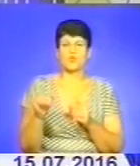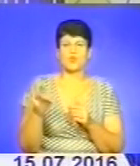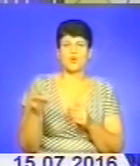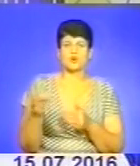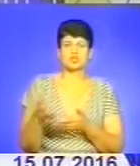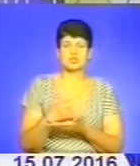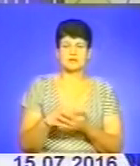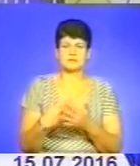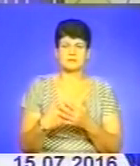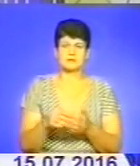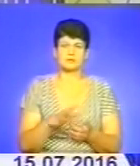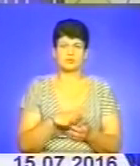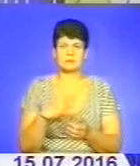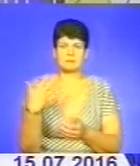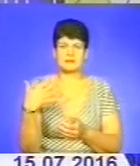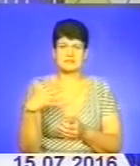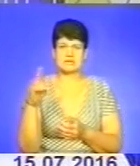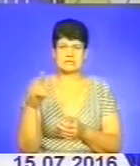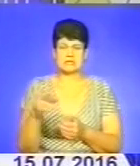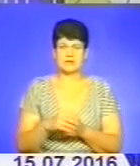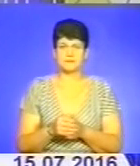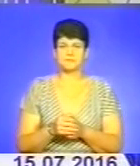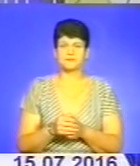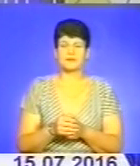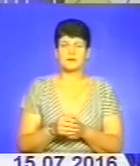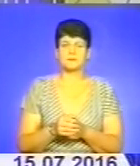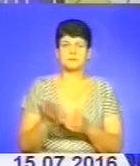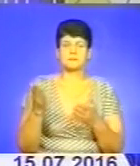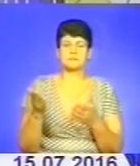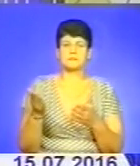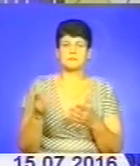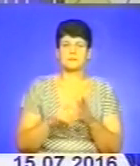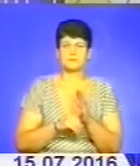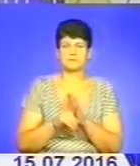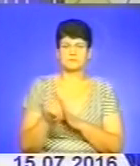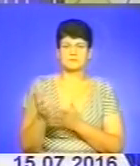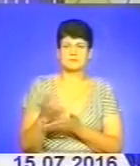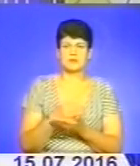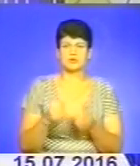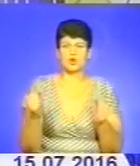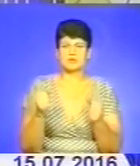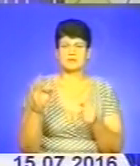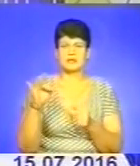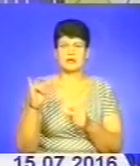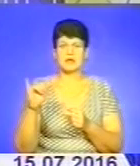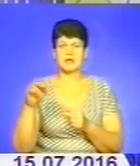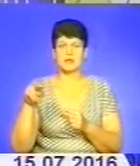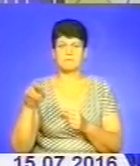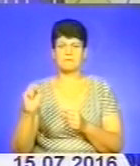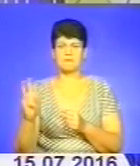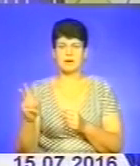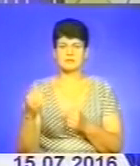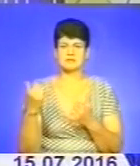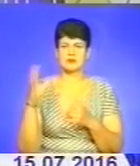середньому десь порядку води 50 центнерів. Приступили до збору озимого ріпака. Зараз ті